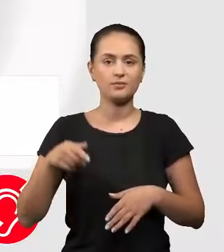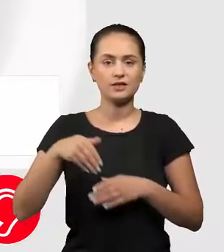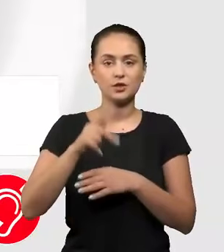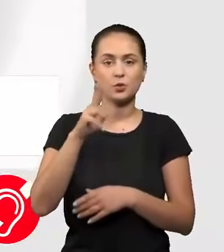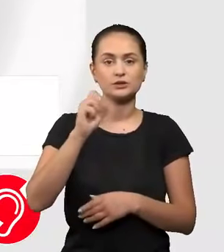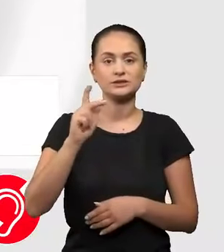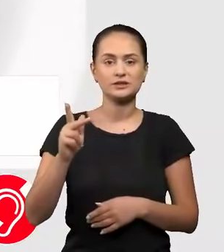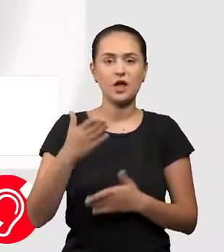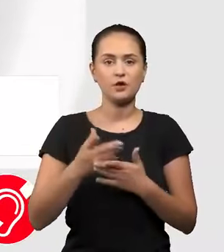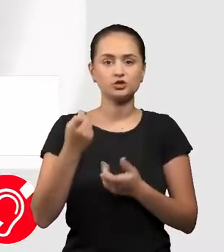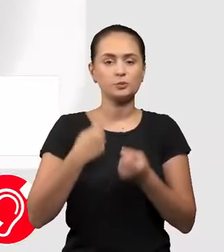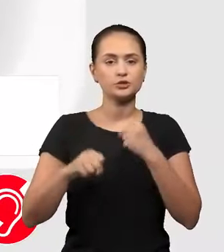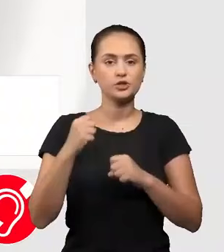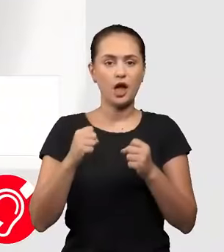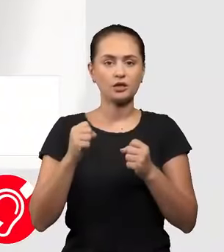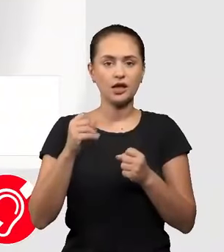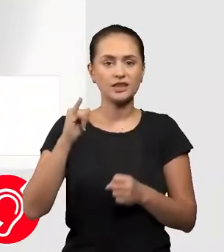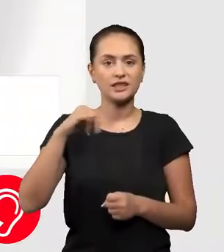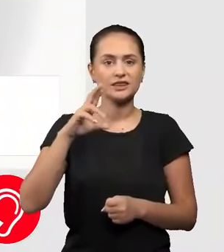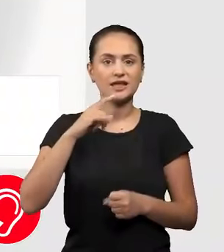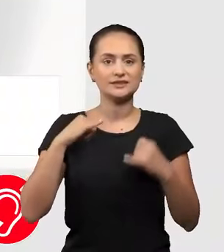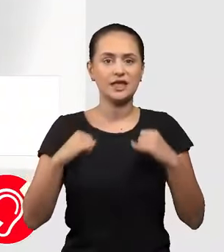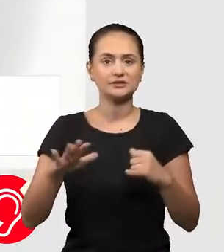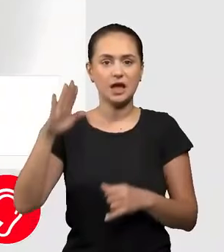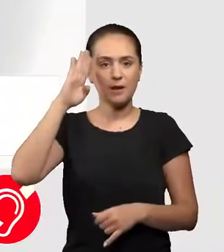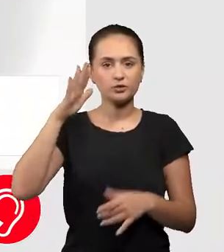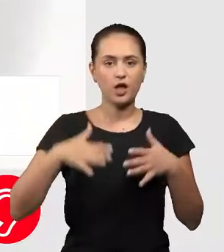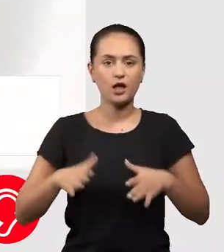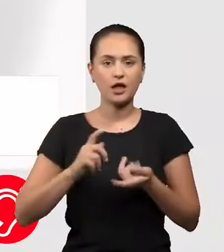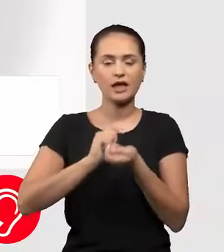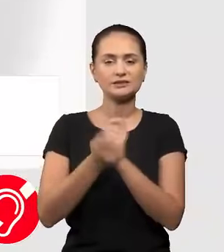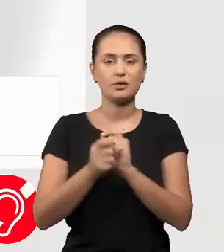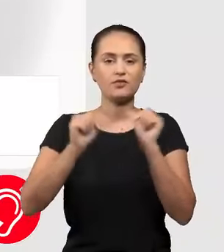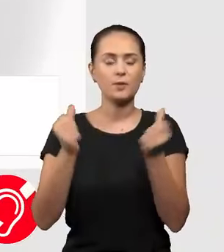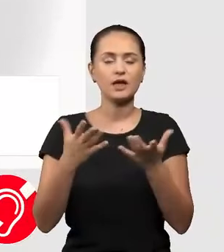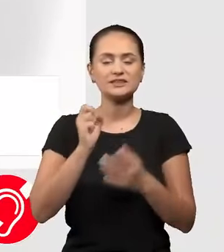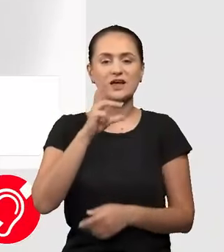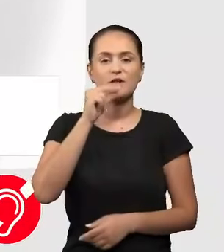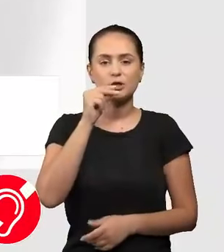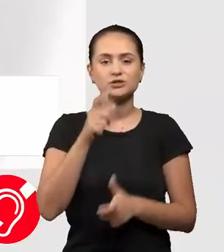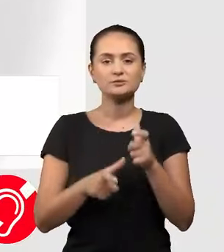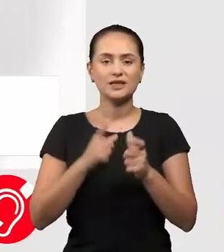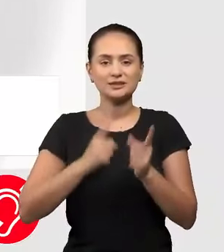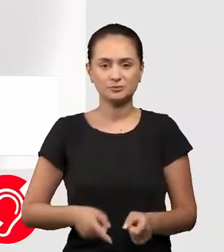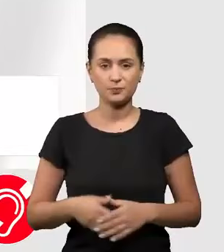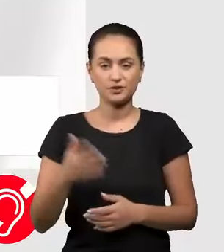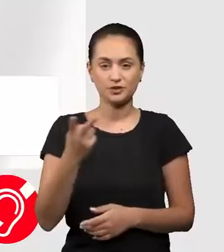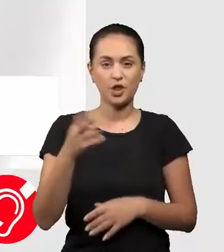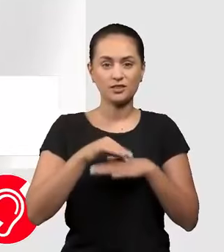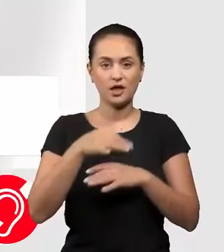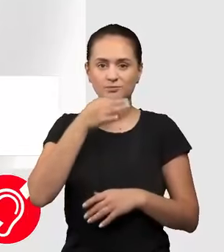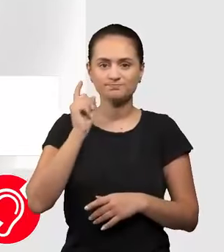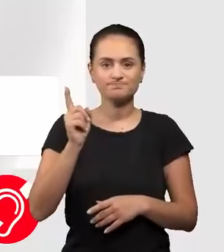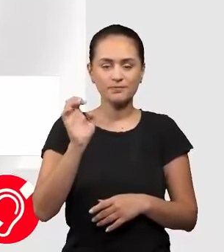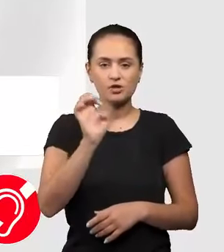transmit că incursiunea Ucrainei în Cursk a fost o mișcare îndrăzneață a armatei ucrainene care a schimbat modul în care se vorbește despre